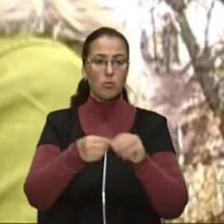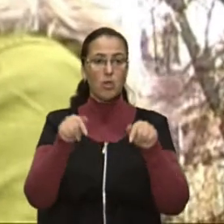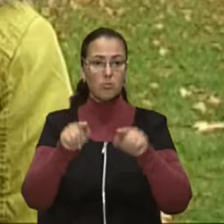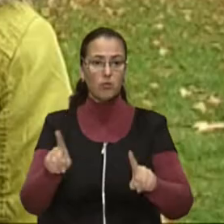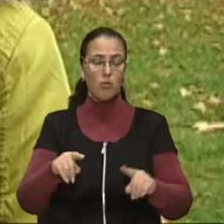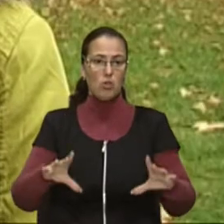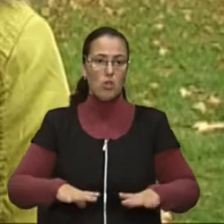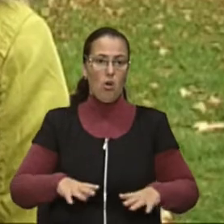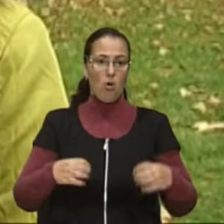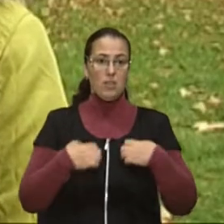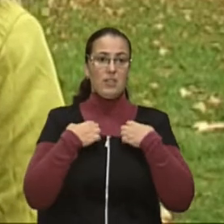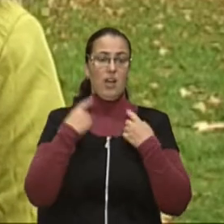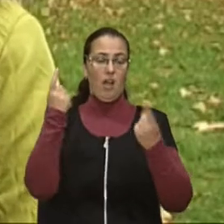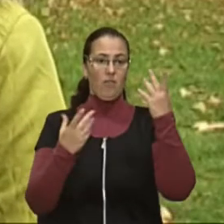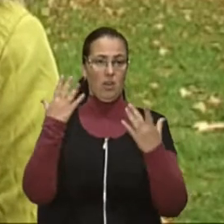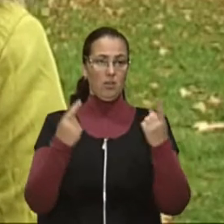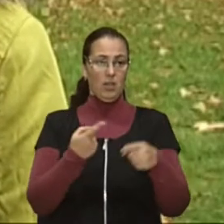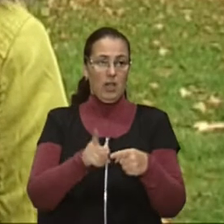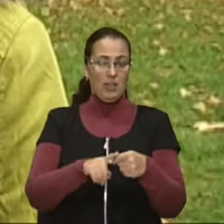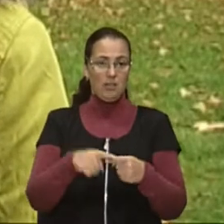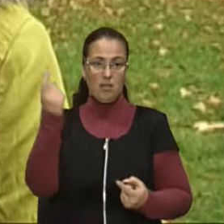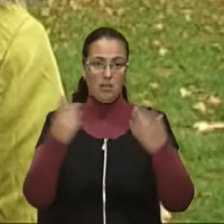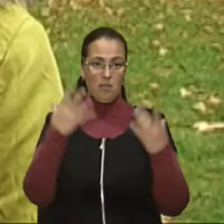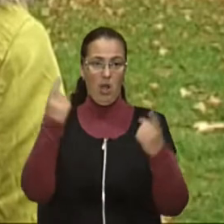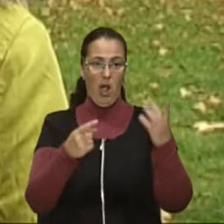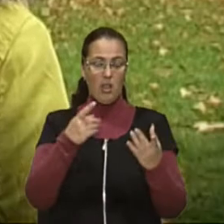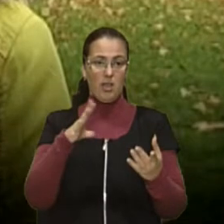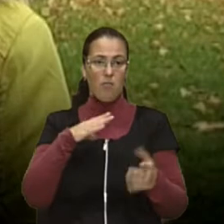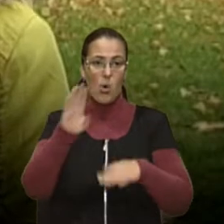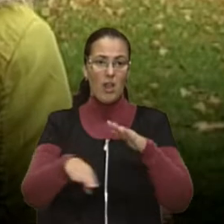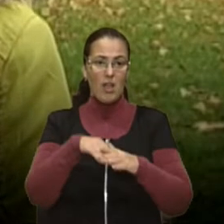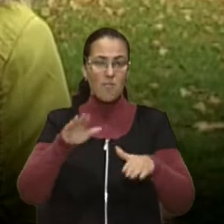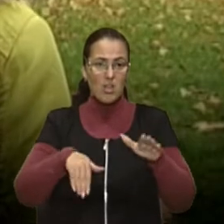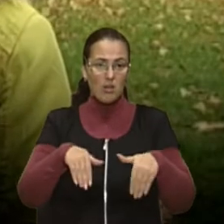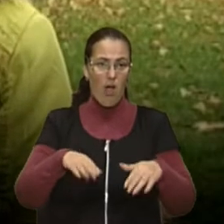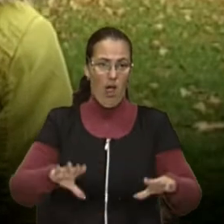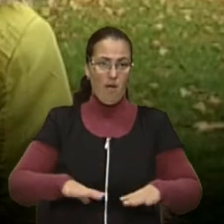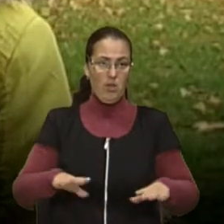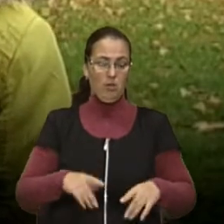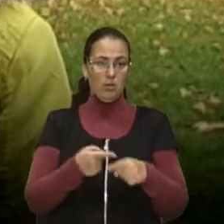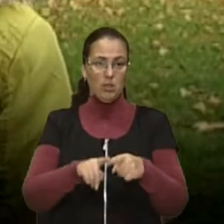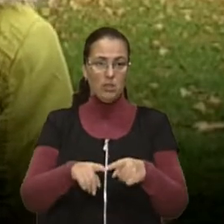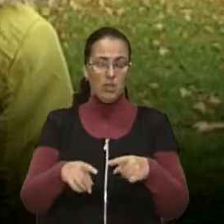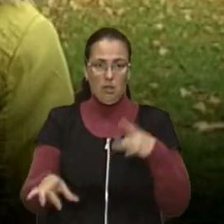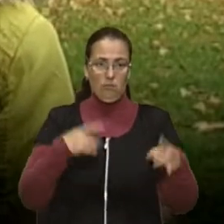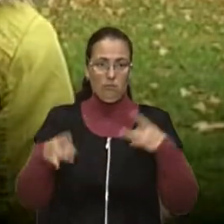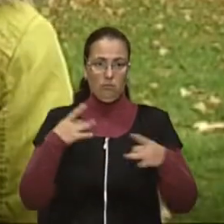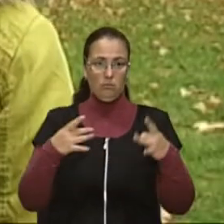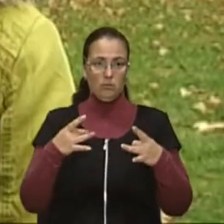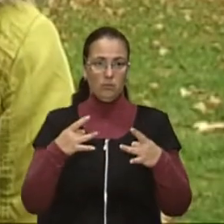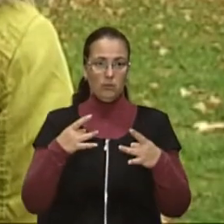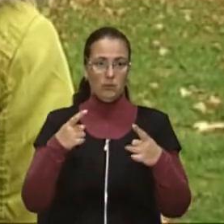феєрверків. Ці спалихи почали відбиватися, в них під ногами ця бруківка, щоб ще більше їх завело, збудило, коні